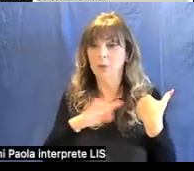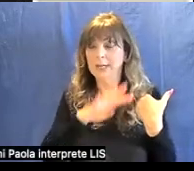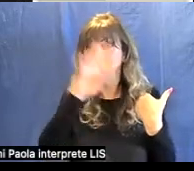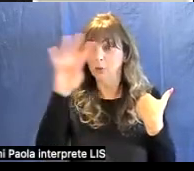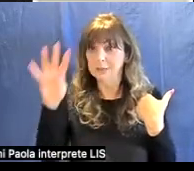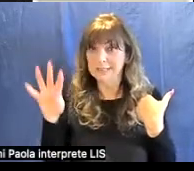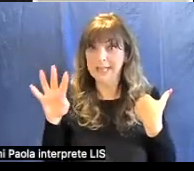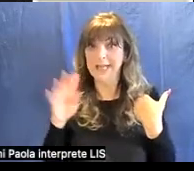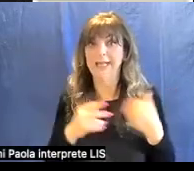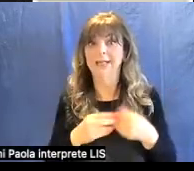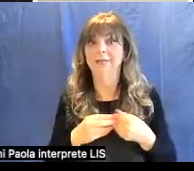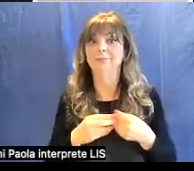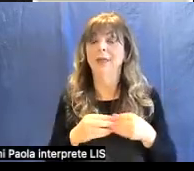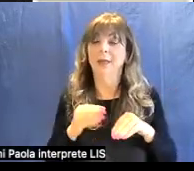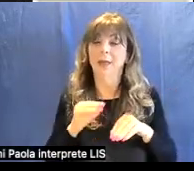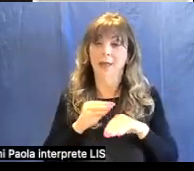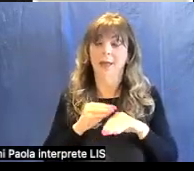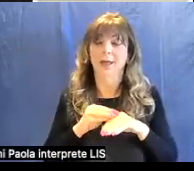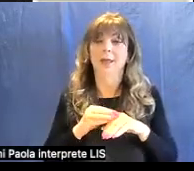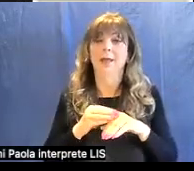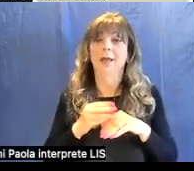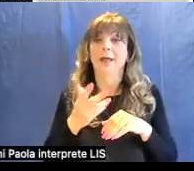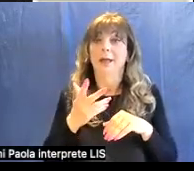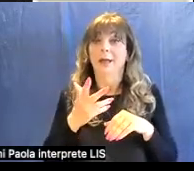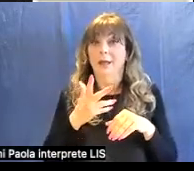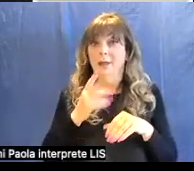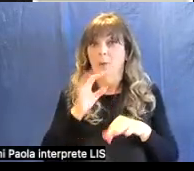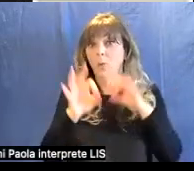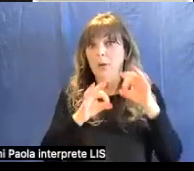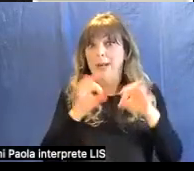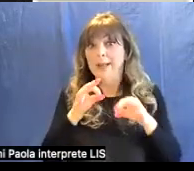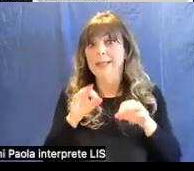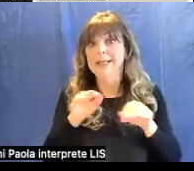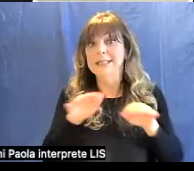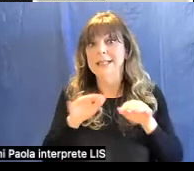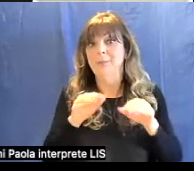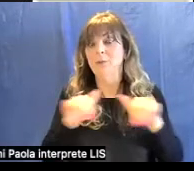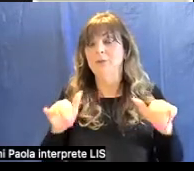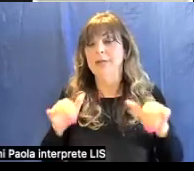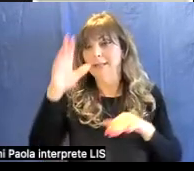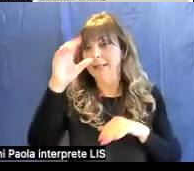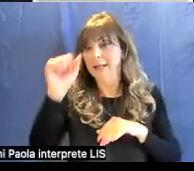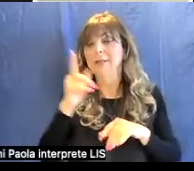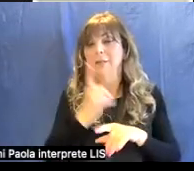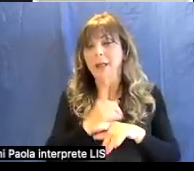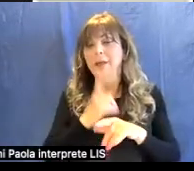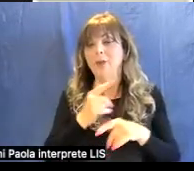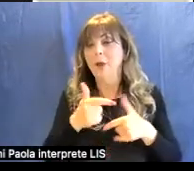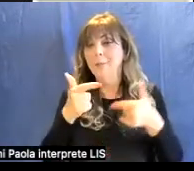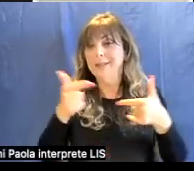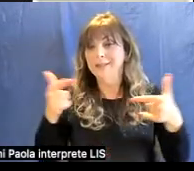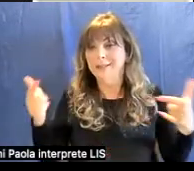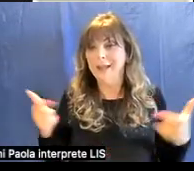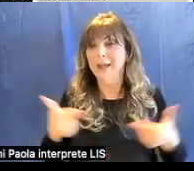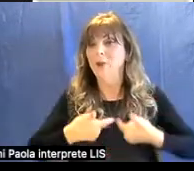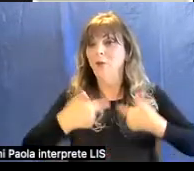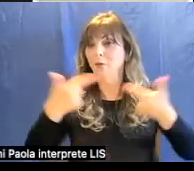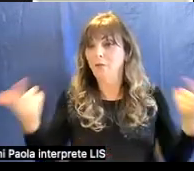Ateneo che ha il compito di valorizzarne il patrimonio e ampliare l'offerta museale.